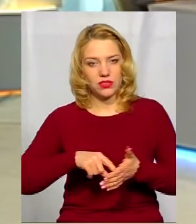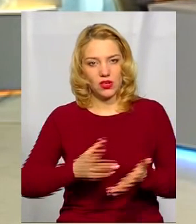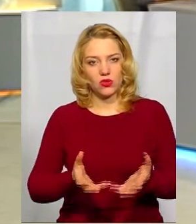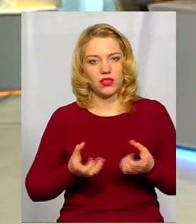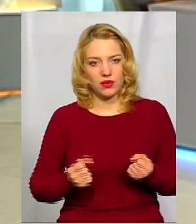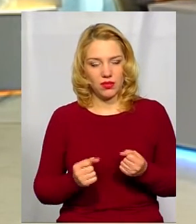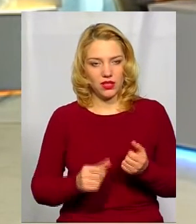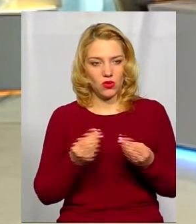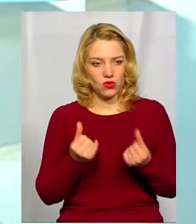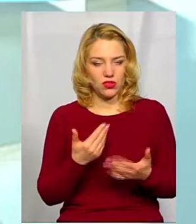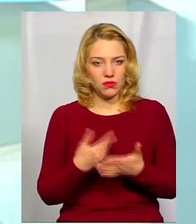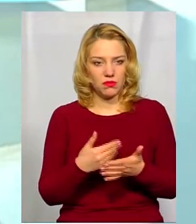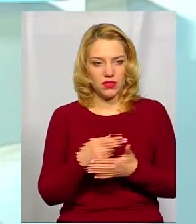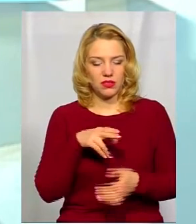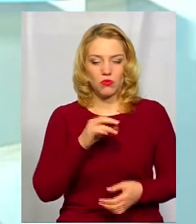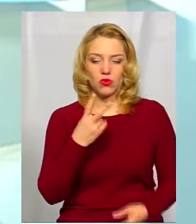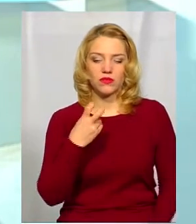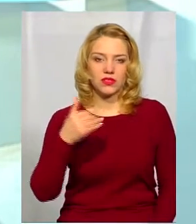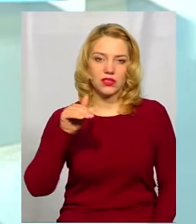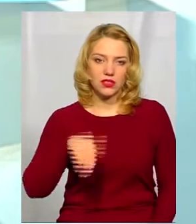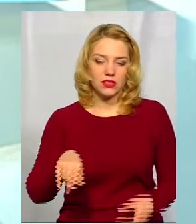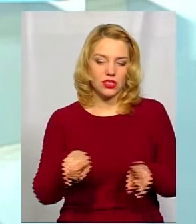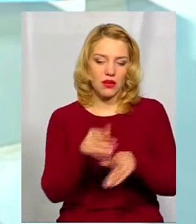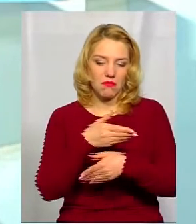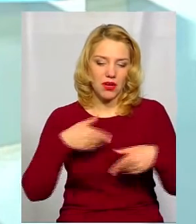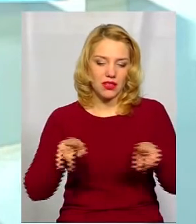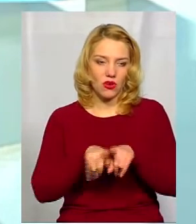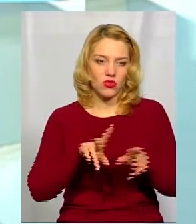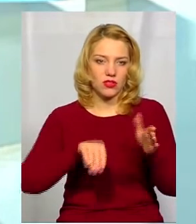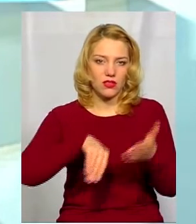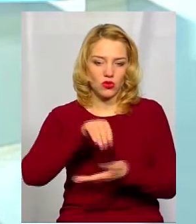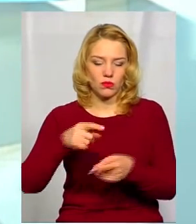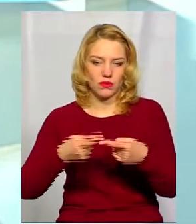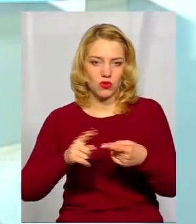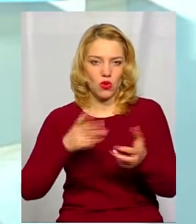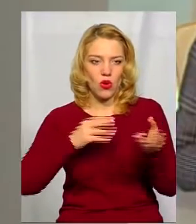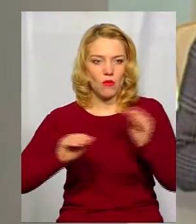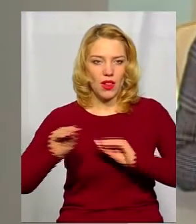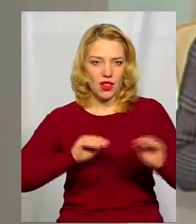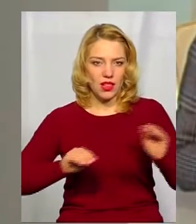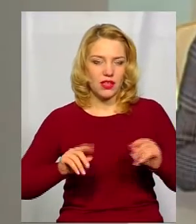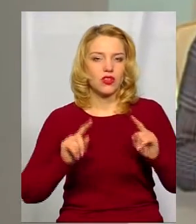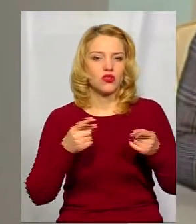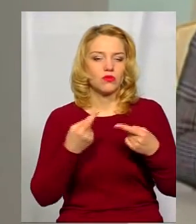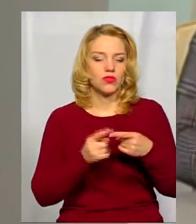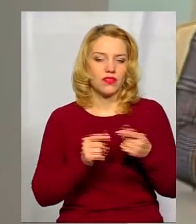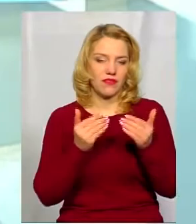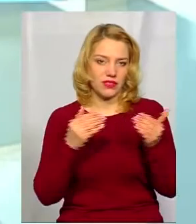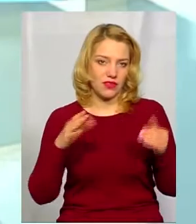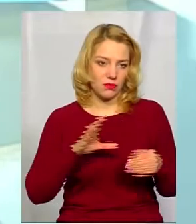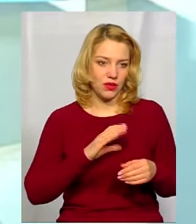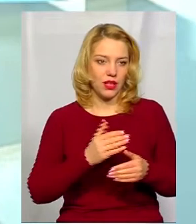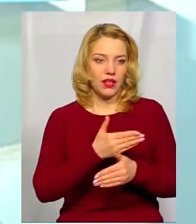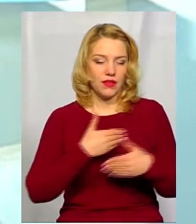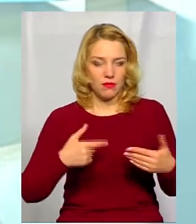кошти приблизно по 200 тисяч, і ми також на закупівлю якраз оцього обладнання. Чого ж ця виставка тут була? І оскільки